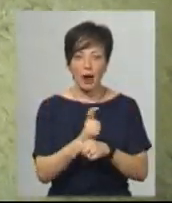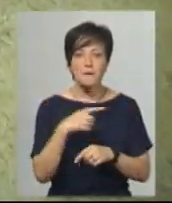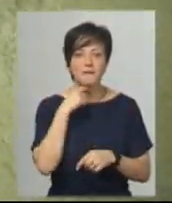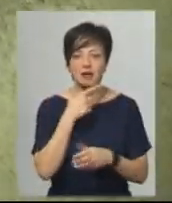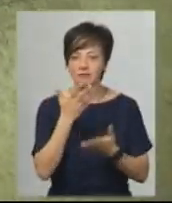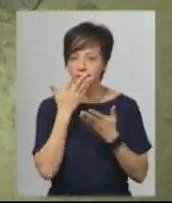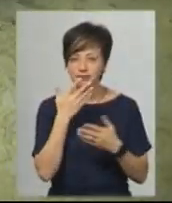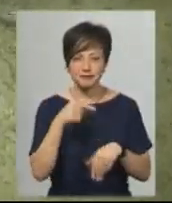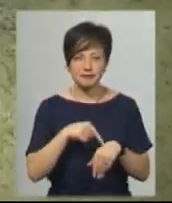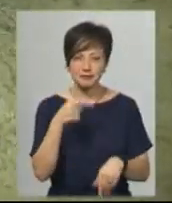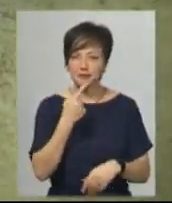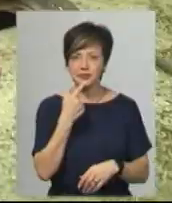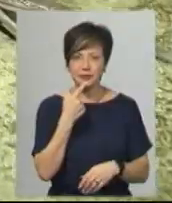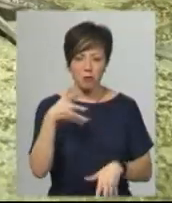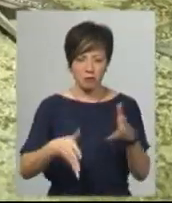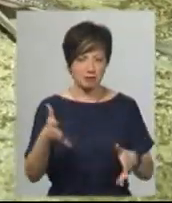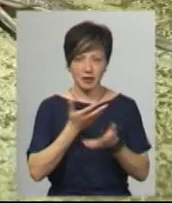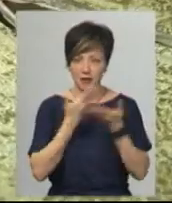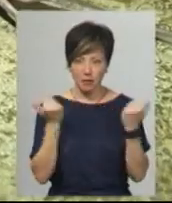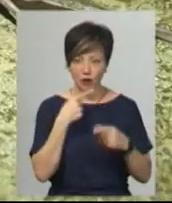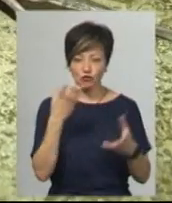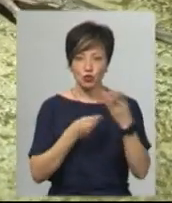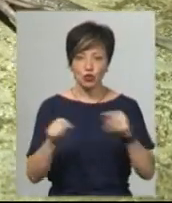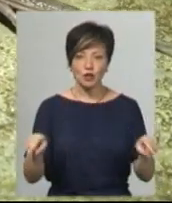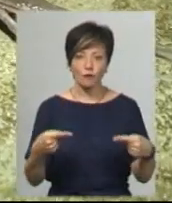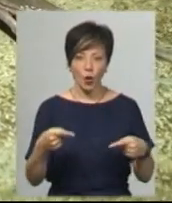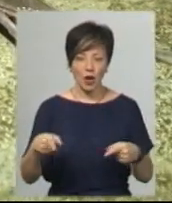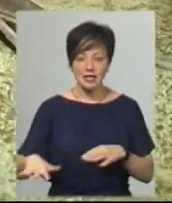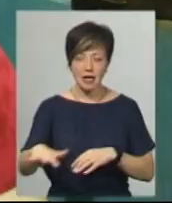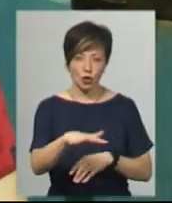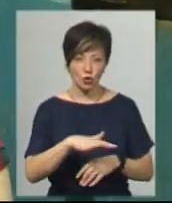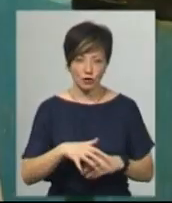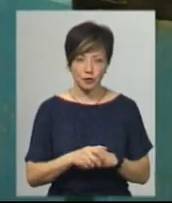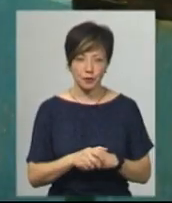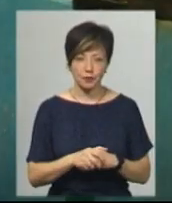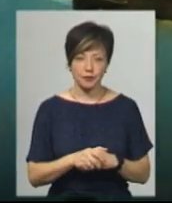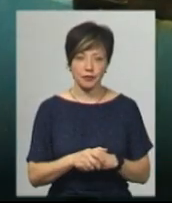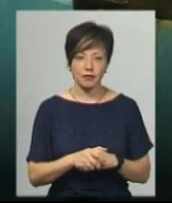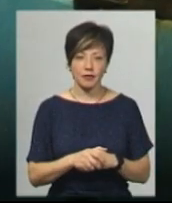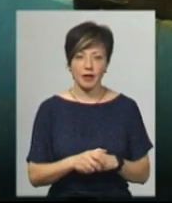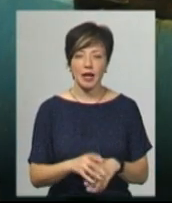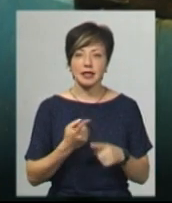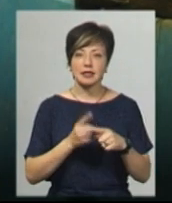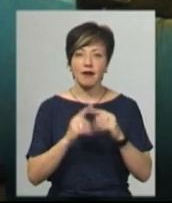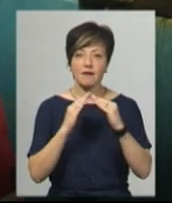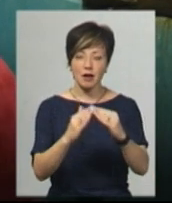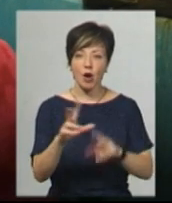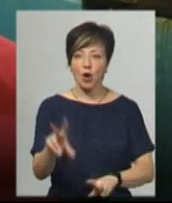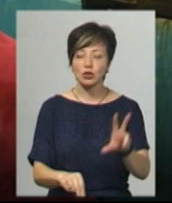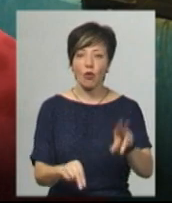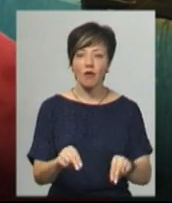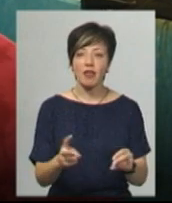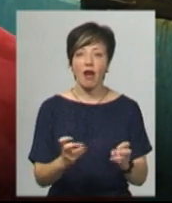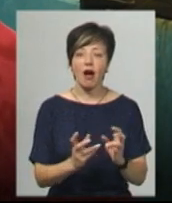присмаку на мулу. Тим більше в штучно створеному середовищі, каже рибовод-технолог підприємства Олег Король. Ферма розрахована на вирощування за